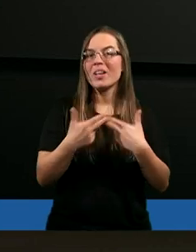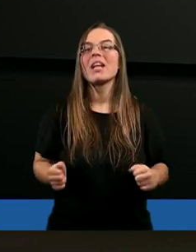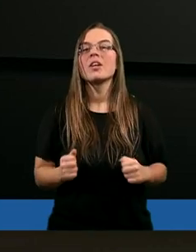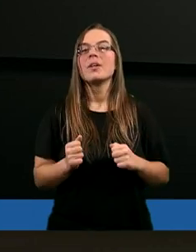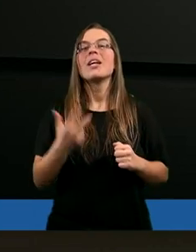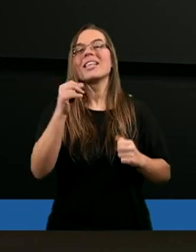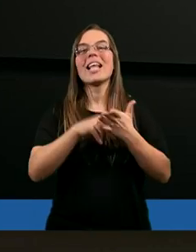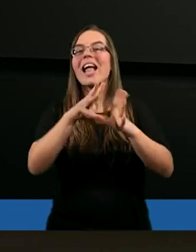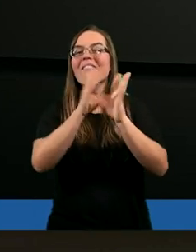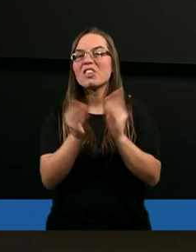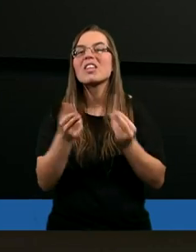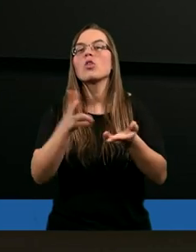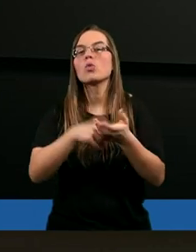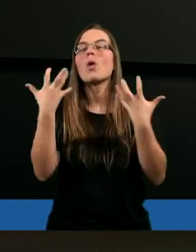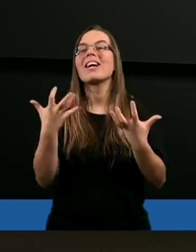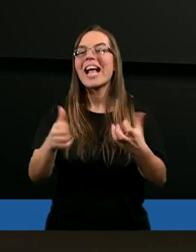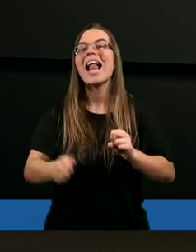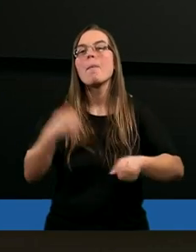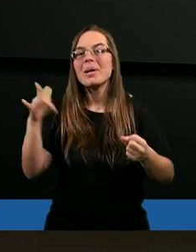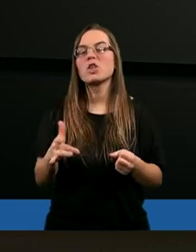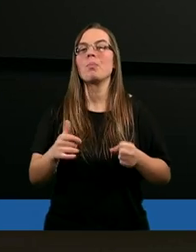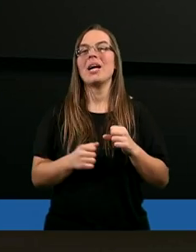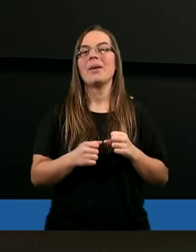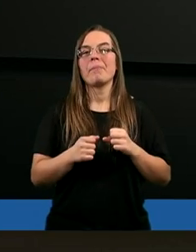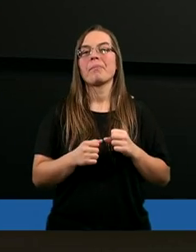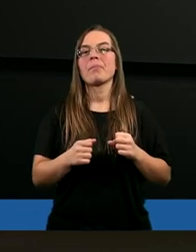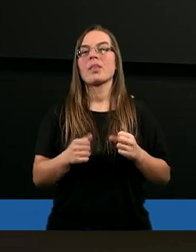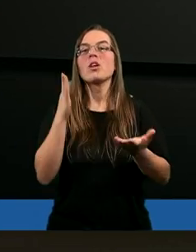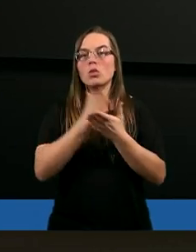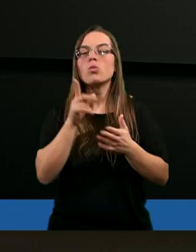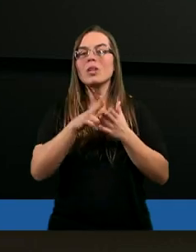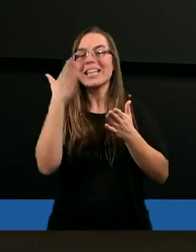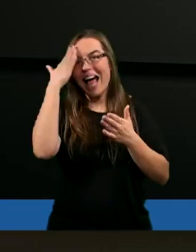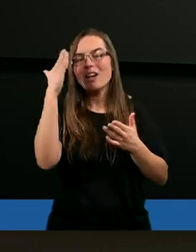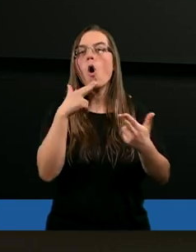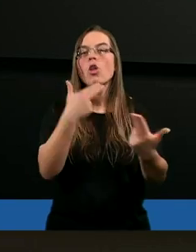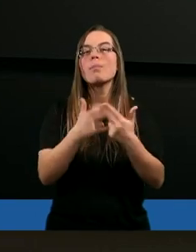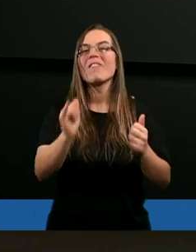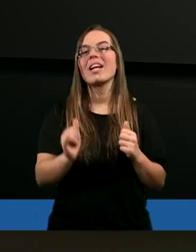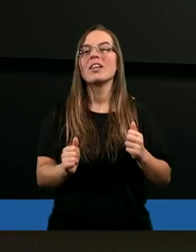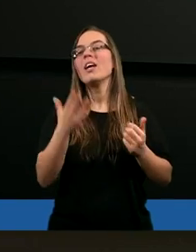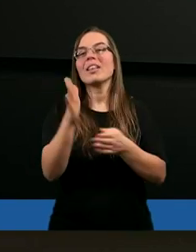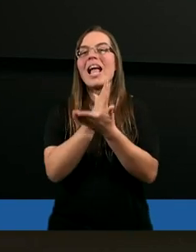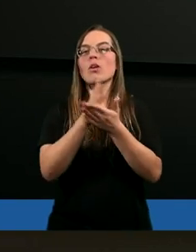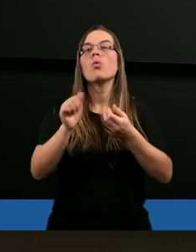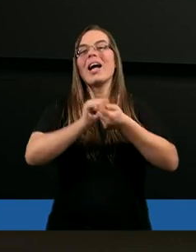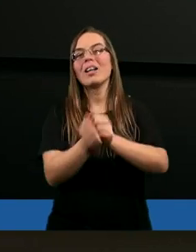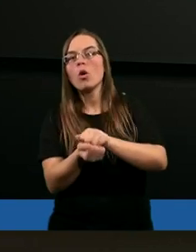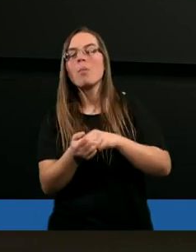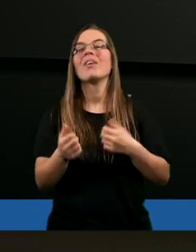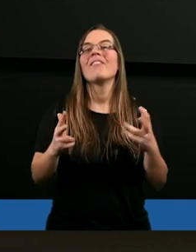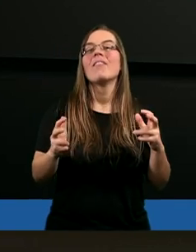na wszystkie, na które chcielibyśmy znać odpowiedzi, niektóre są